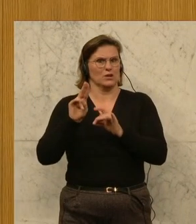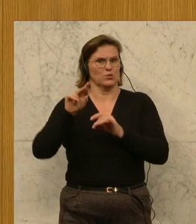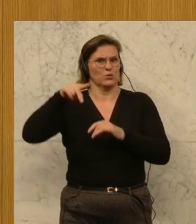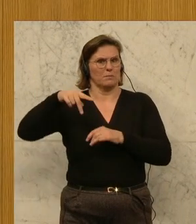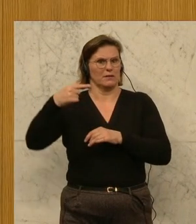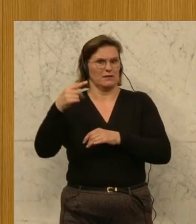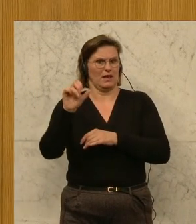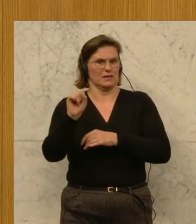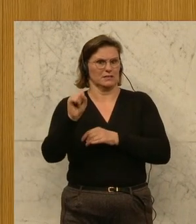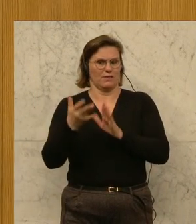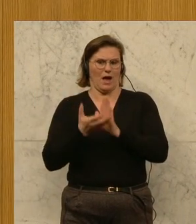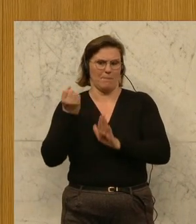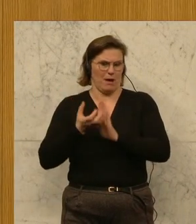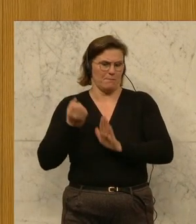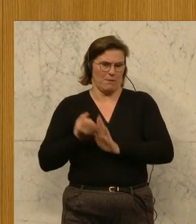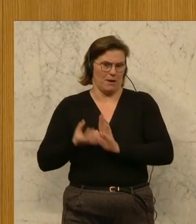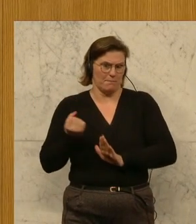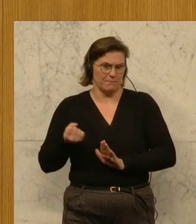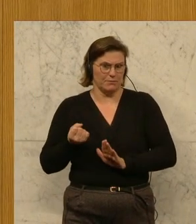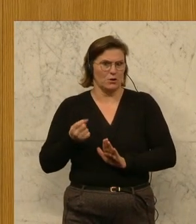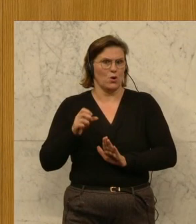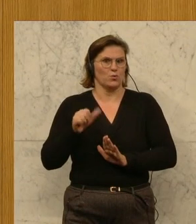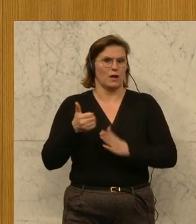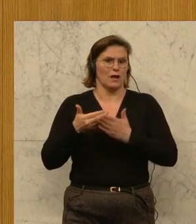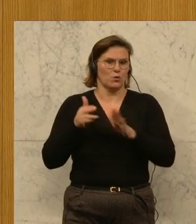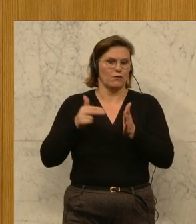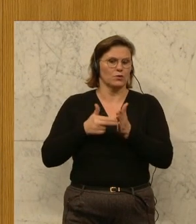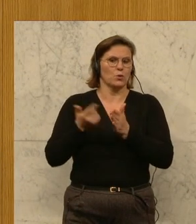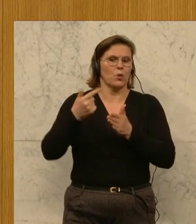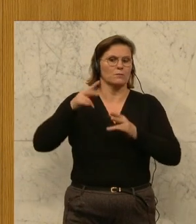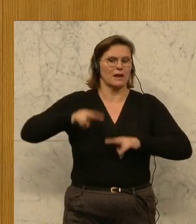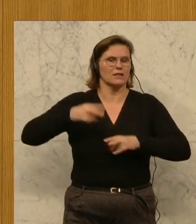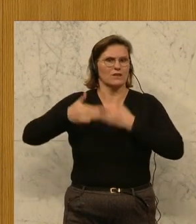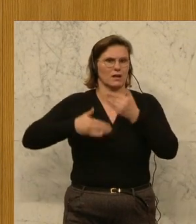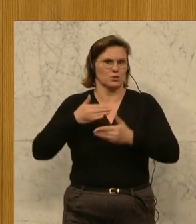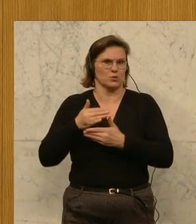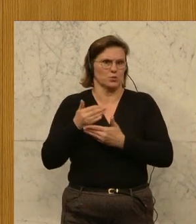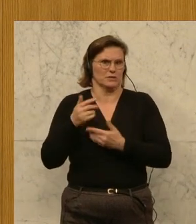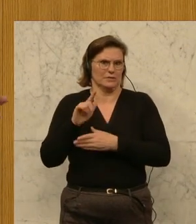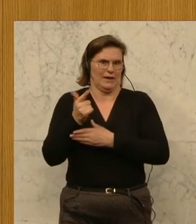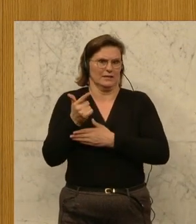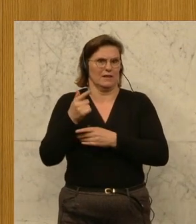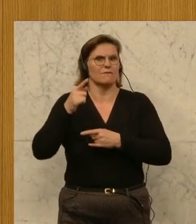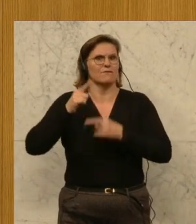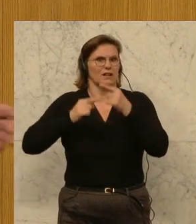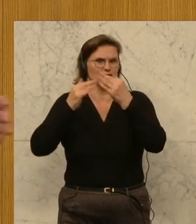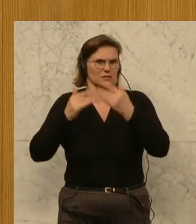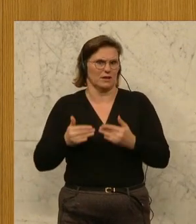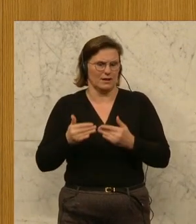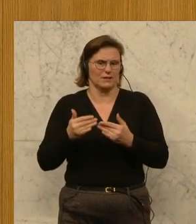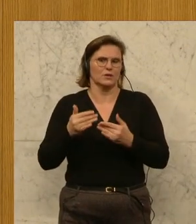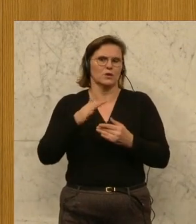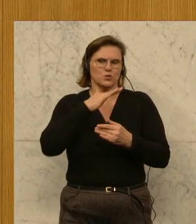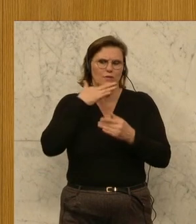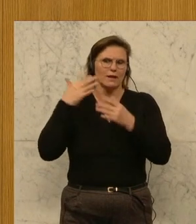ist eine offene Rechtsfrage und der zweite ist mit falschen Zahlen belegt. Also bei allem Lob für